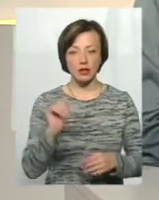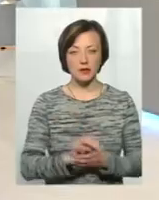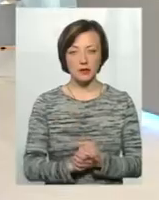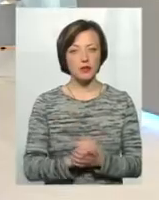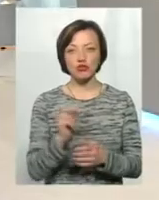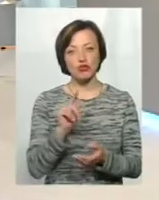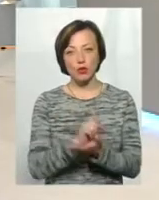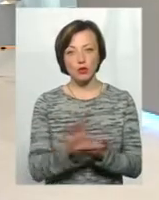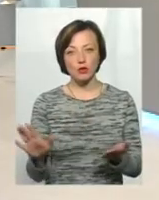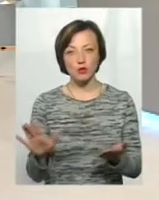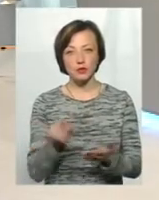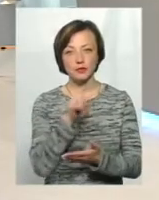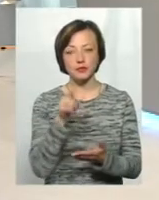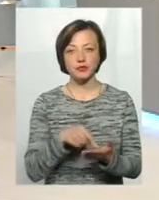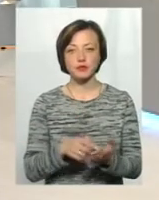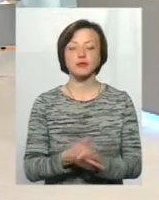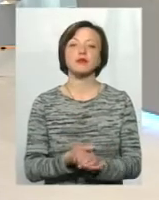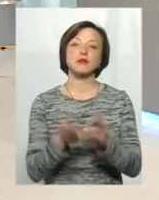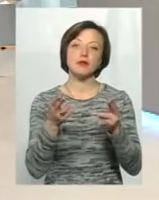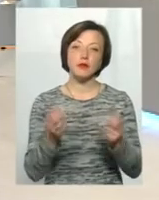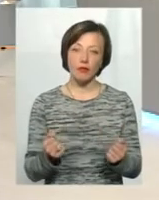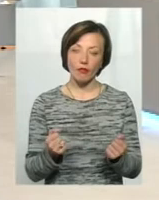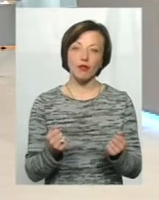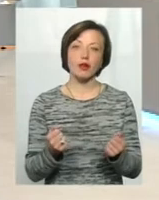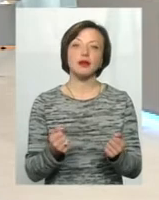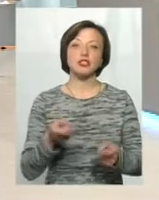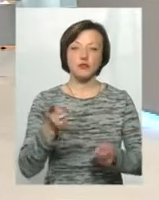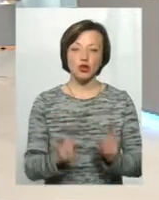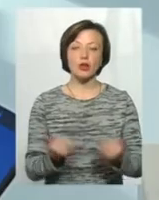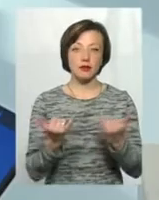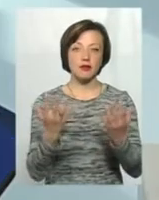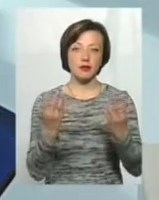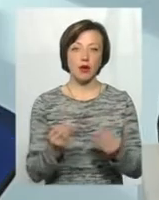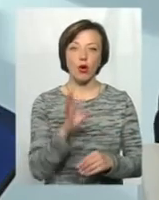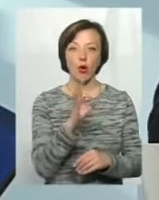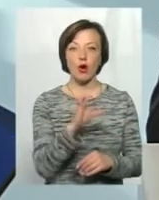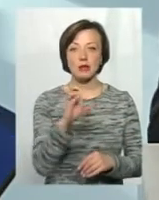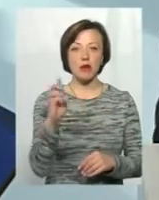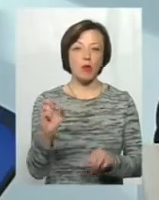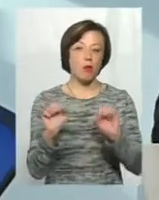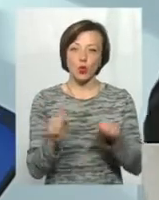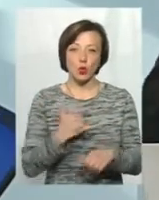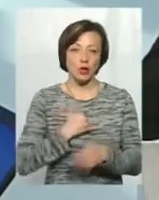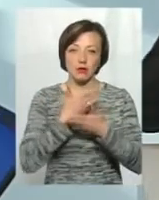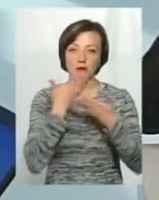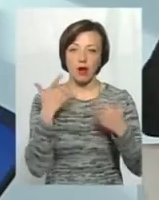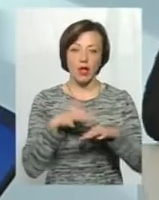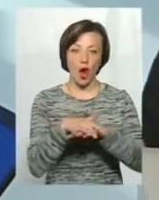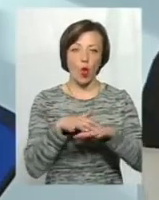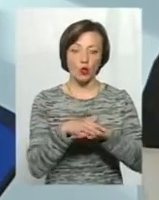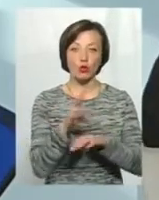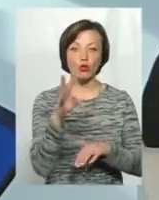Чи не обов'язково? Чи воно може обслуговуватися в будь-якому іншому банку? На даний момент це ОСББ може і не мати в нас рахунку, але на